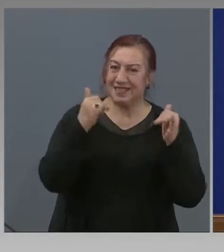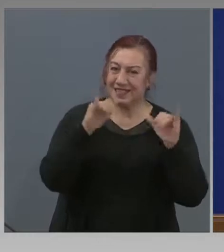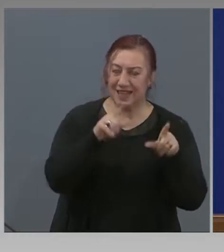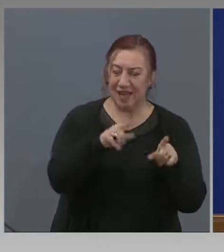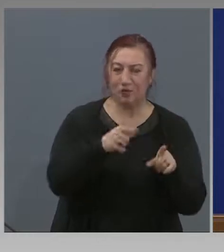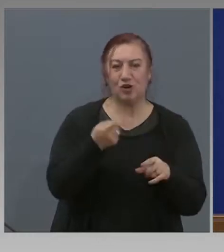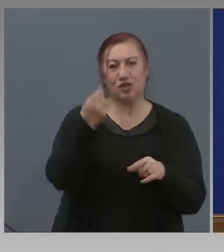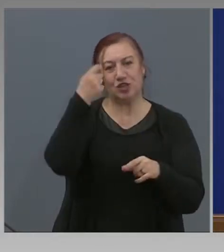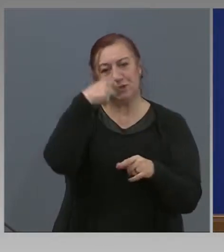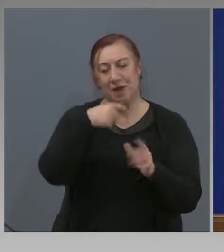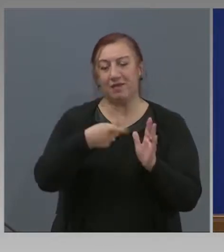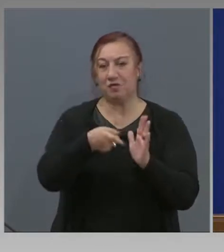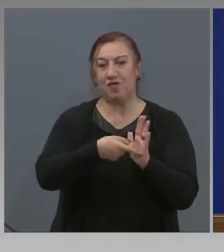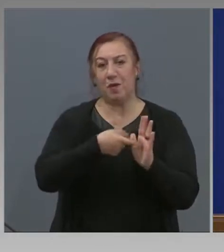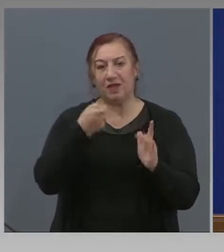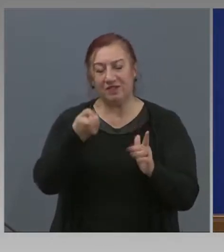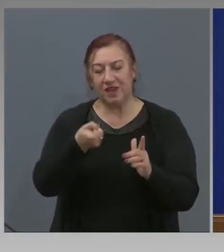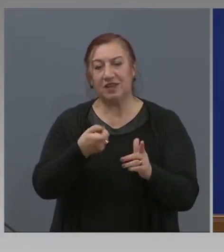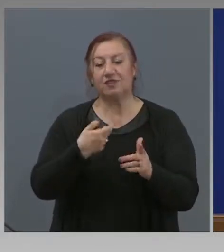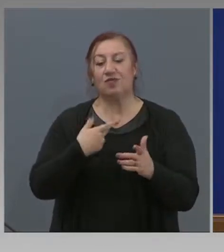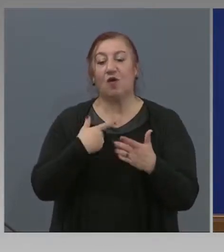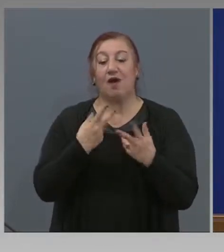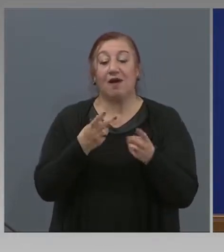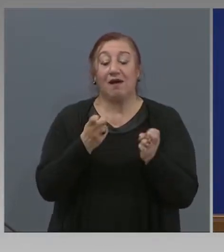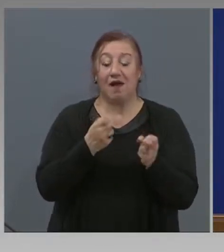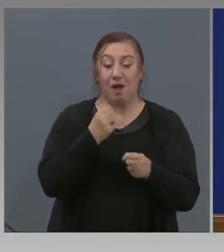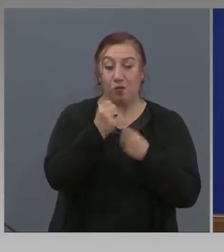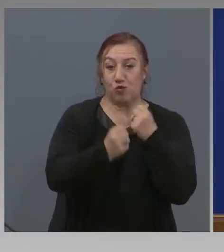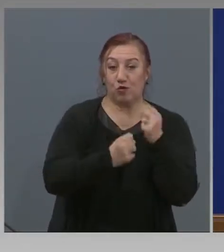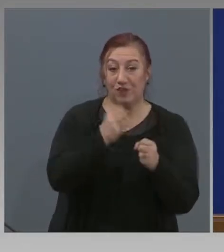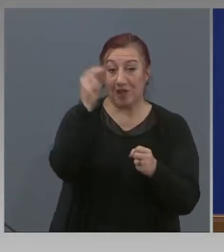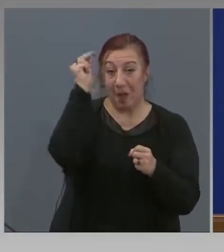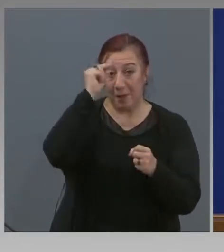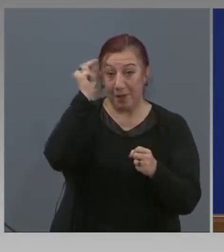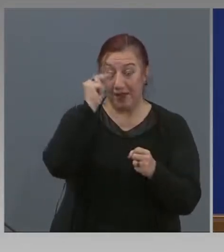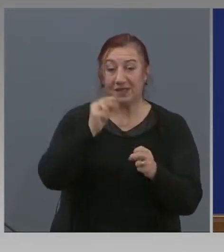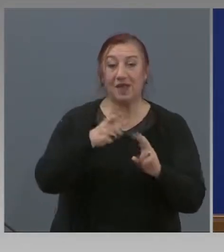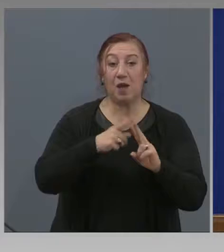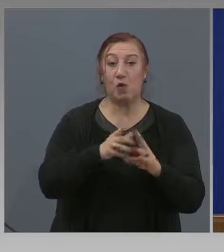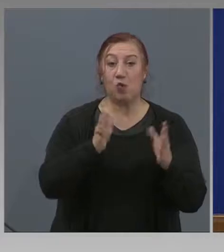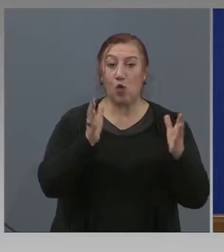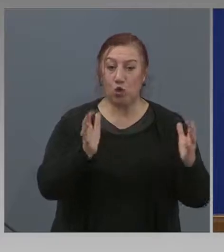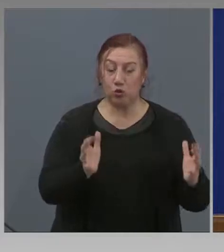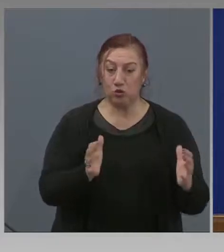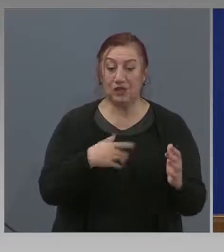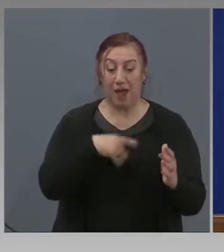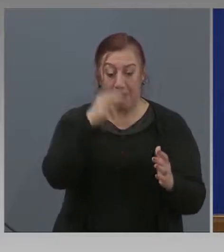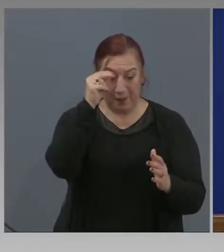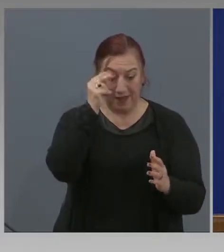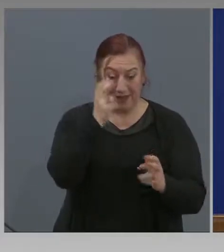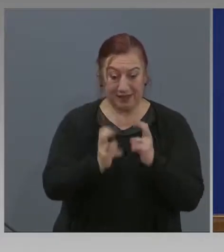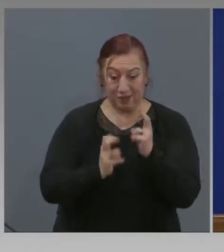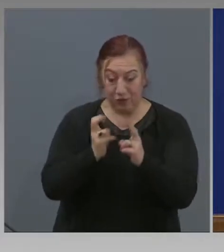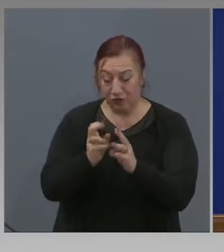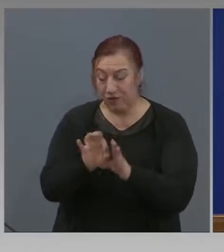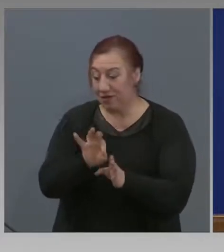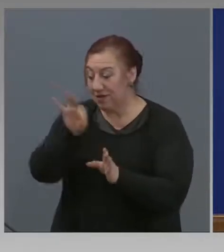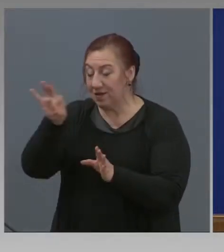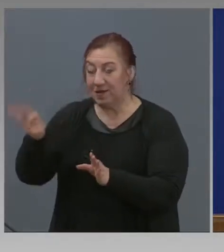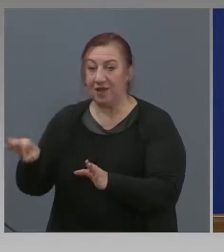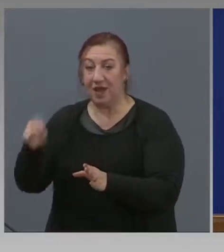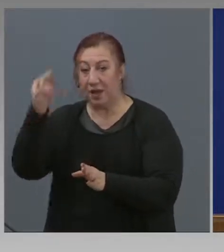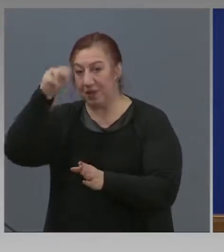което имаме пред нас, а именно как произведената българска продукция от българския производител да стигне до крайния потребител.